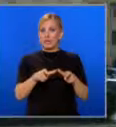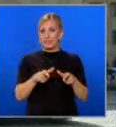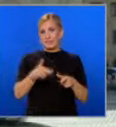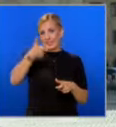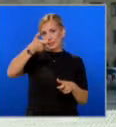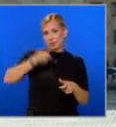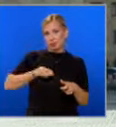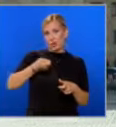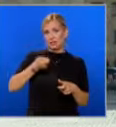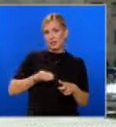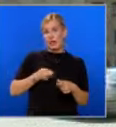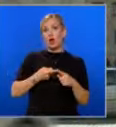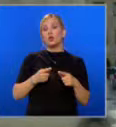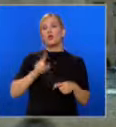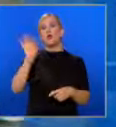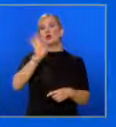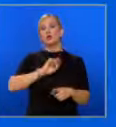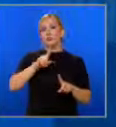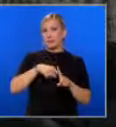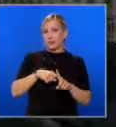кредити за домакинствата от октомври.